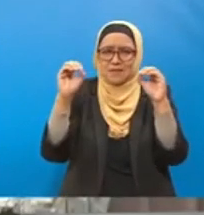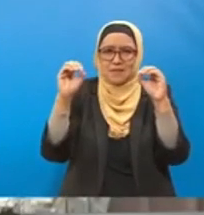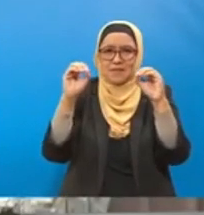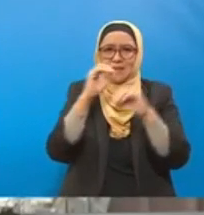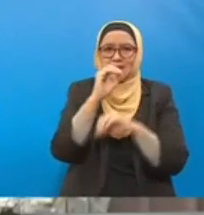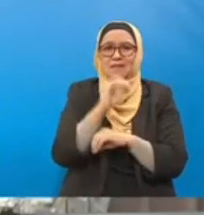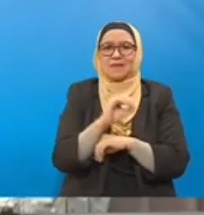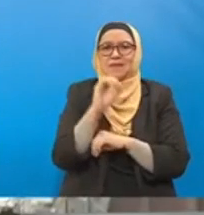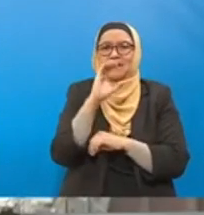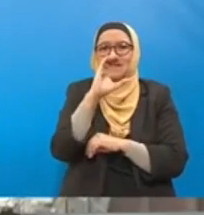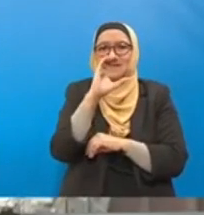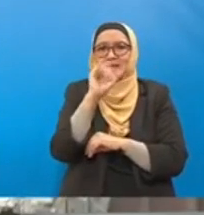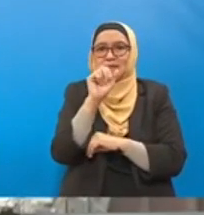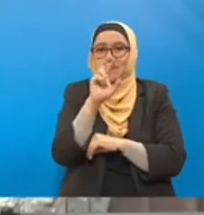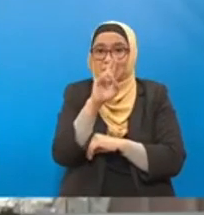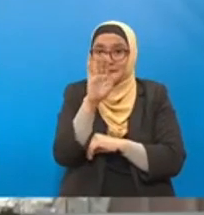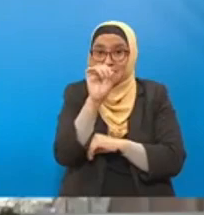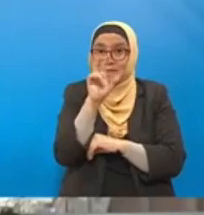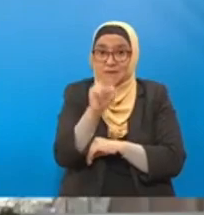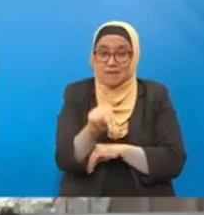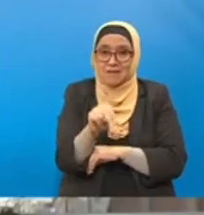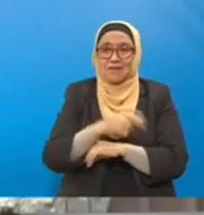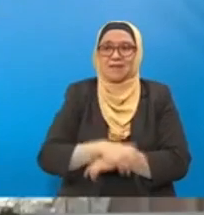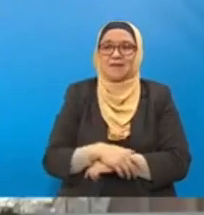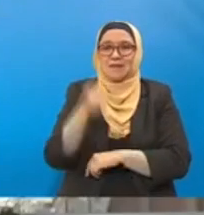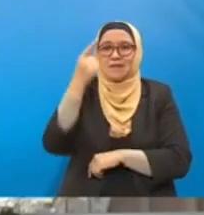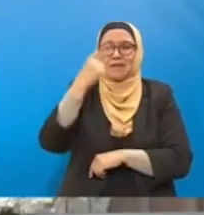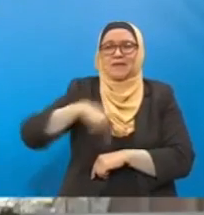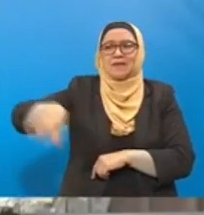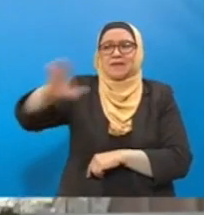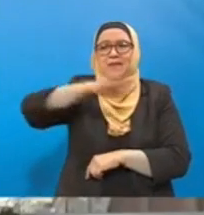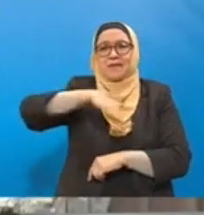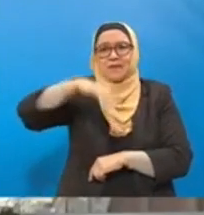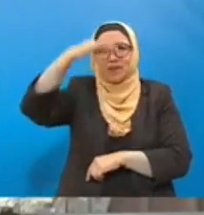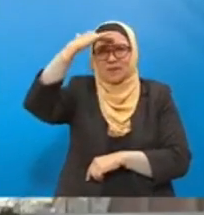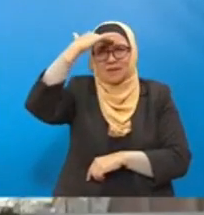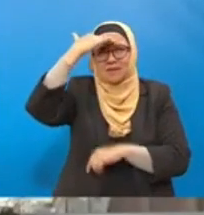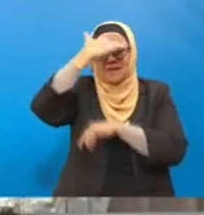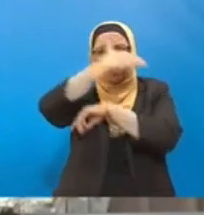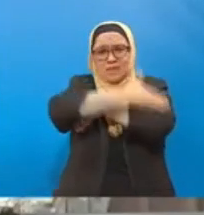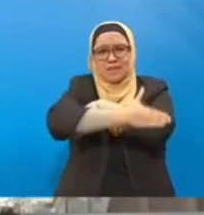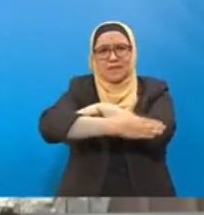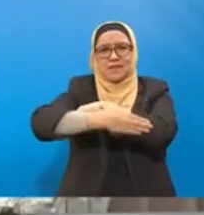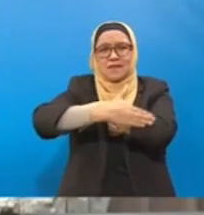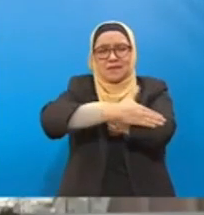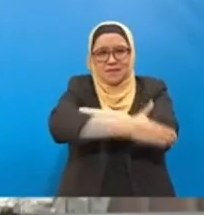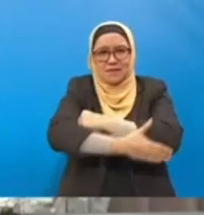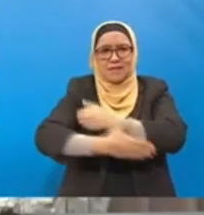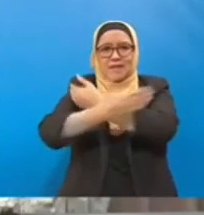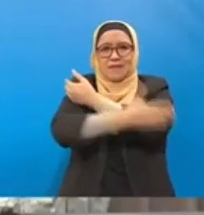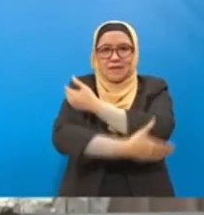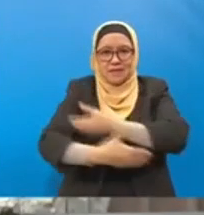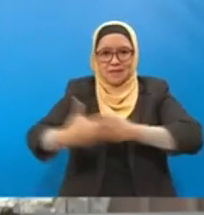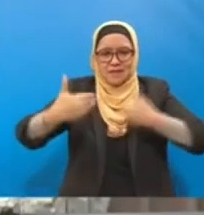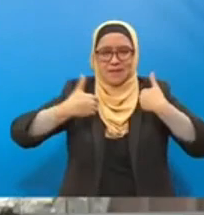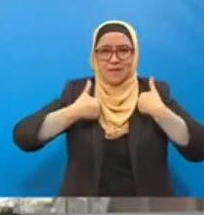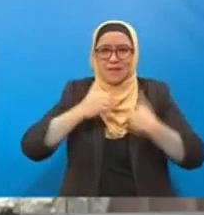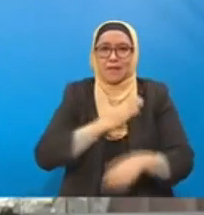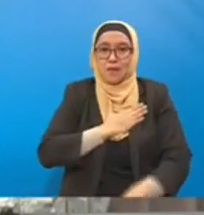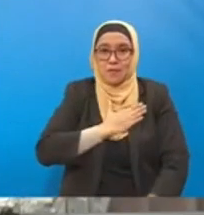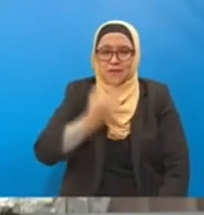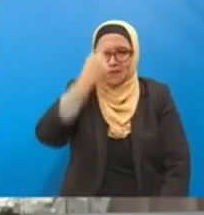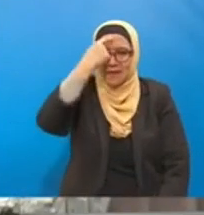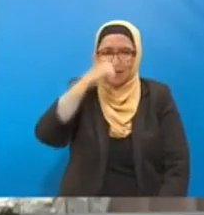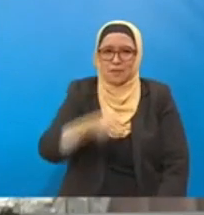yang telahpun kita maklum bahawa negara mempunyai komitmen terhadap usaha-usaha tersebut dan